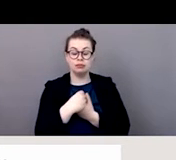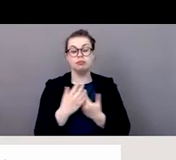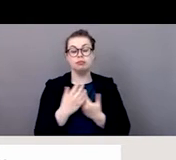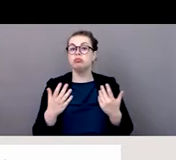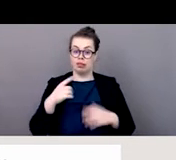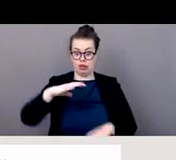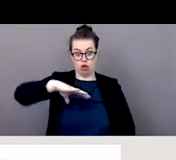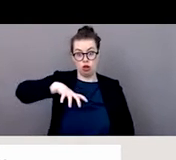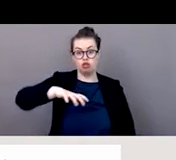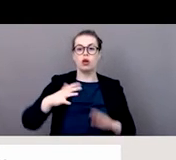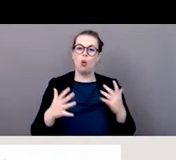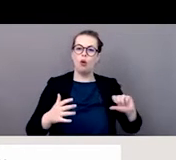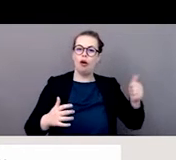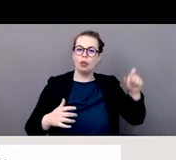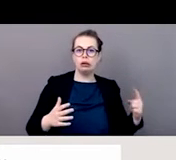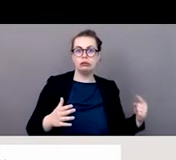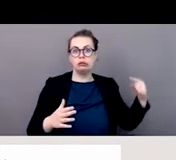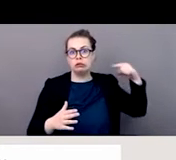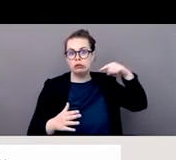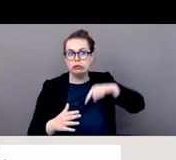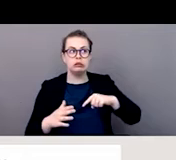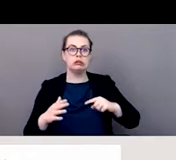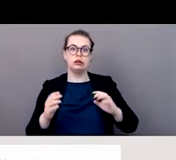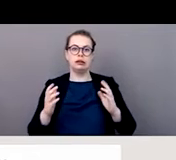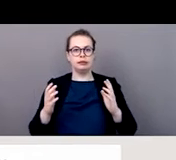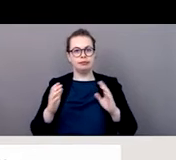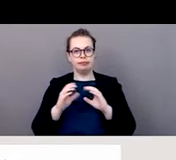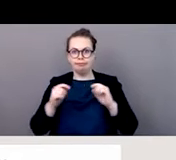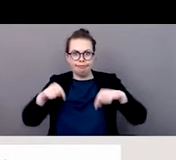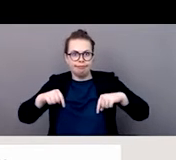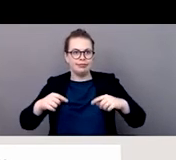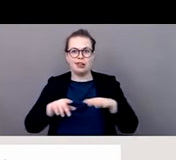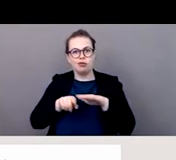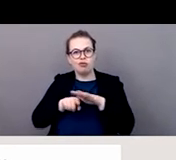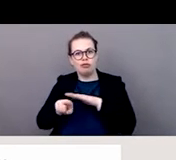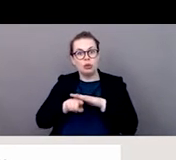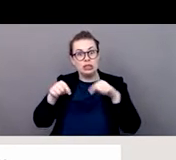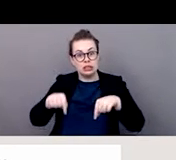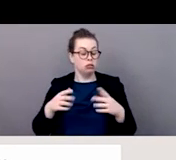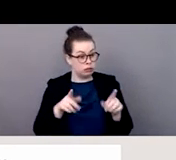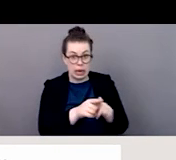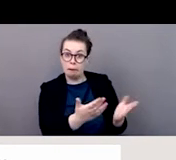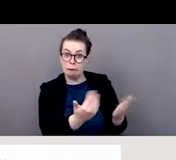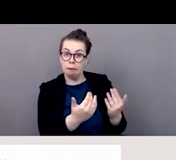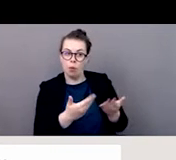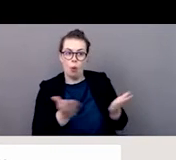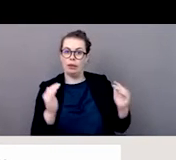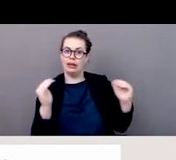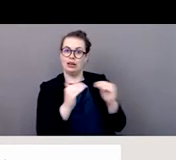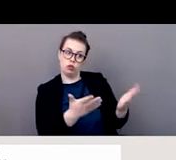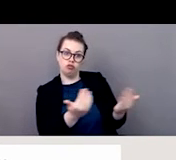états d'une manière spécifique aussi dans les constructions, aussi bien que dans les hôpitaux. Nous avons vu, par exemple,